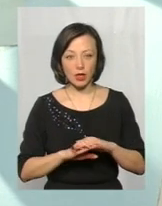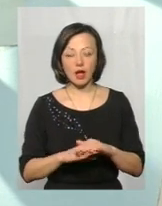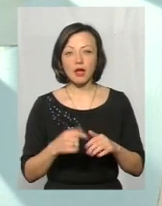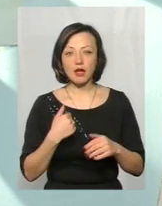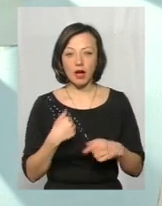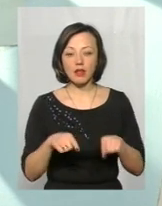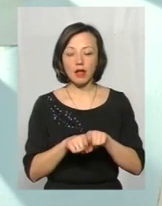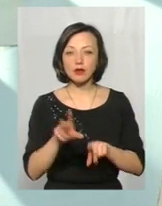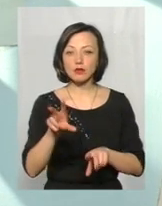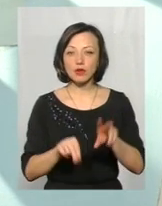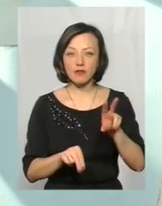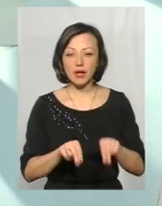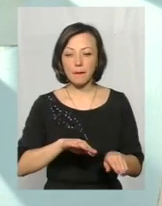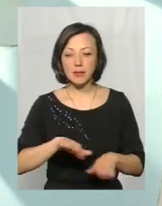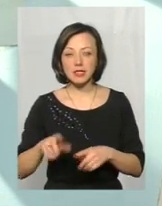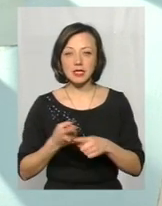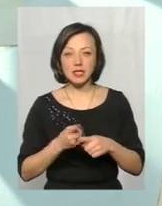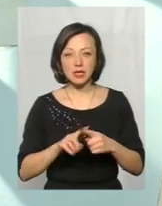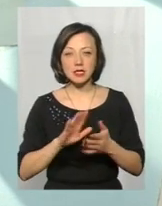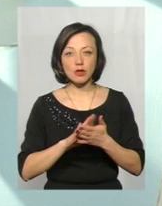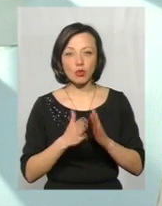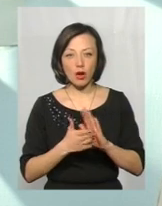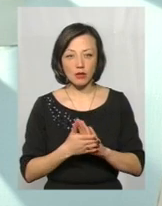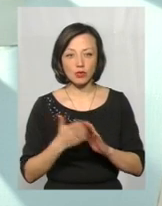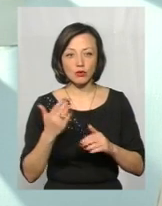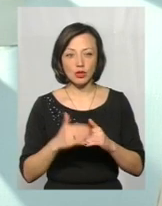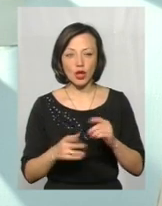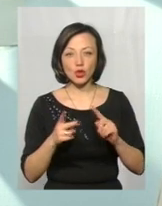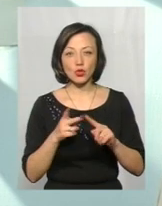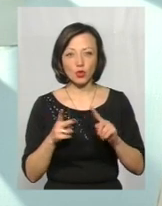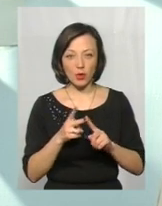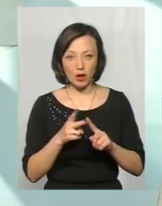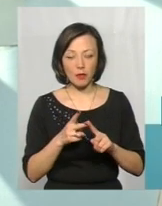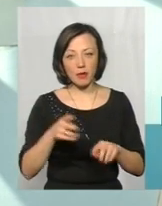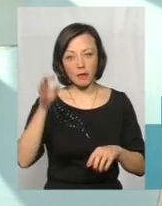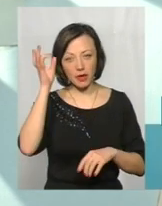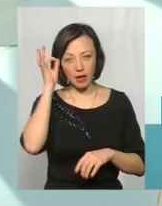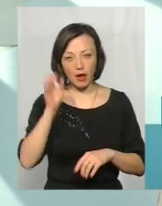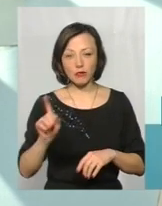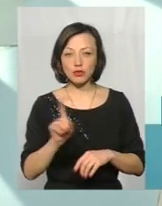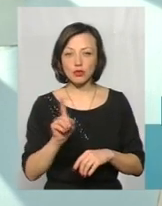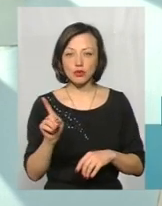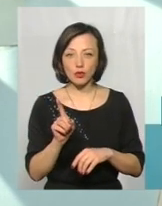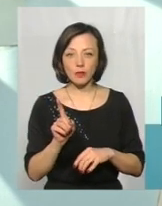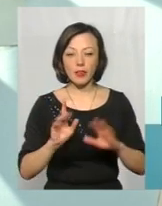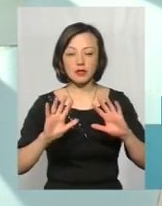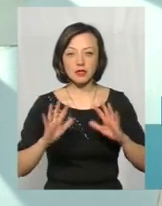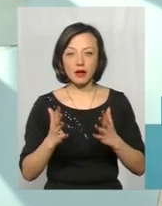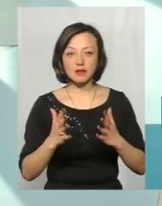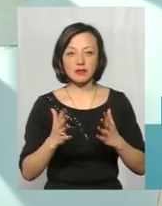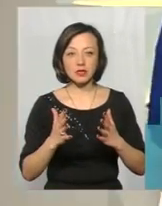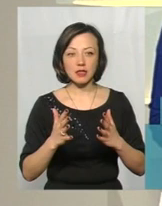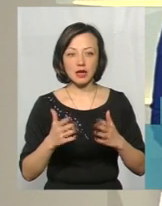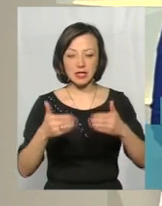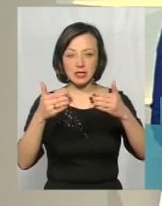Тому я так сподіваюся, що після цієї ситуації, а вона вже у нас друга, тому що ми пам'ятаємо, що стався висип також